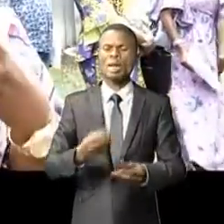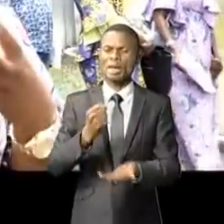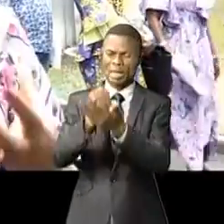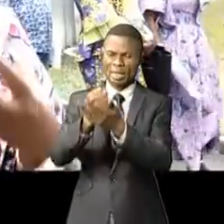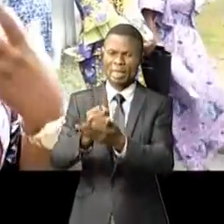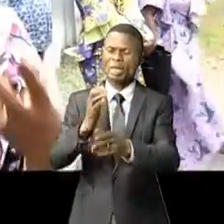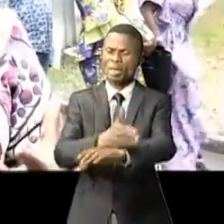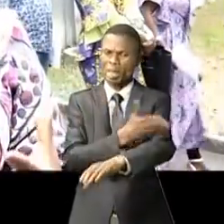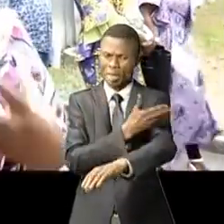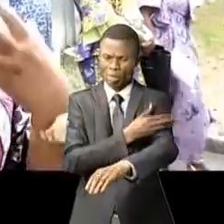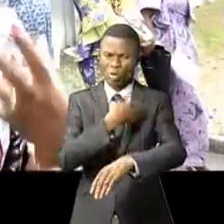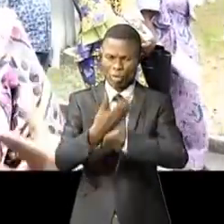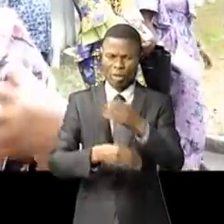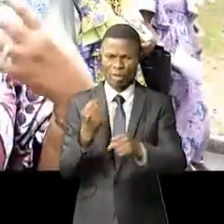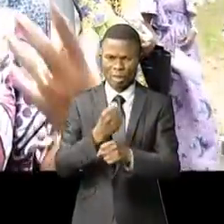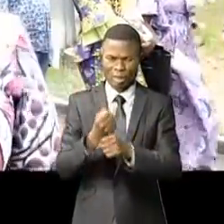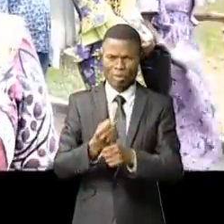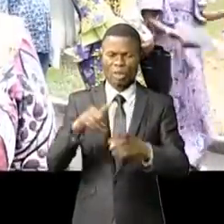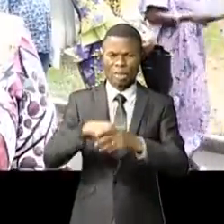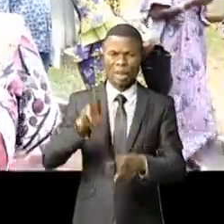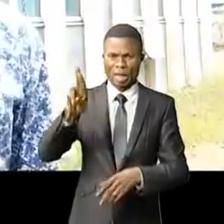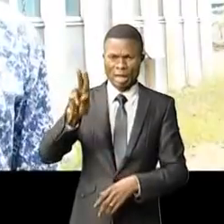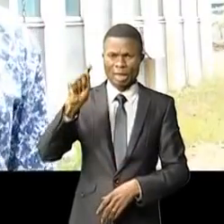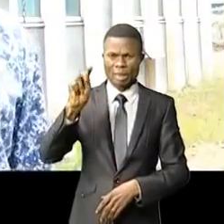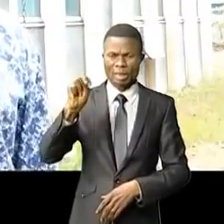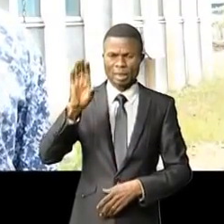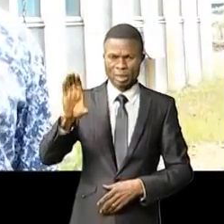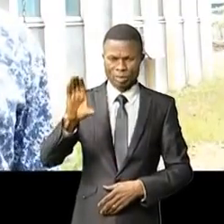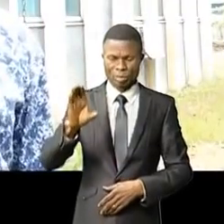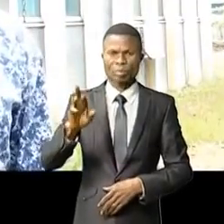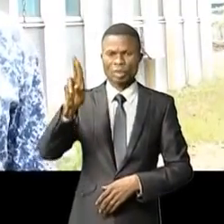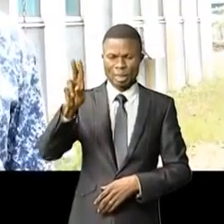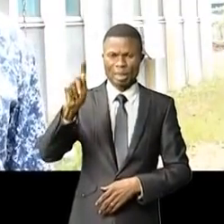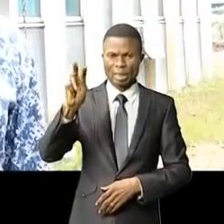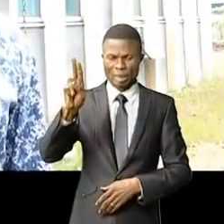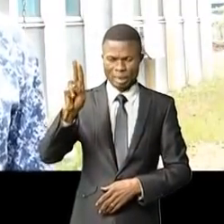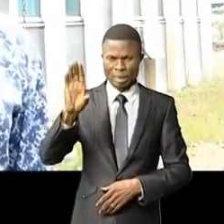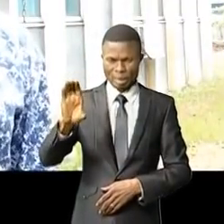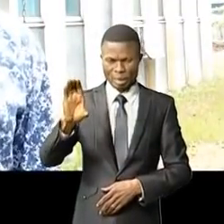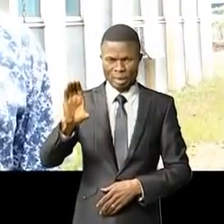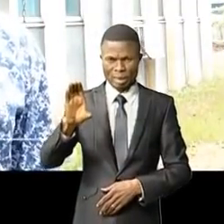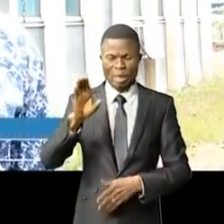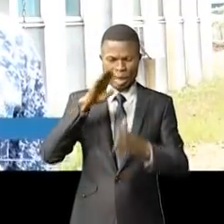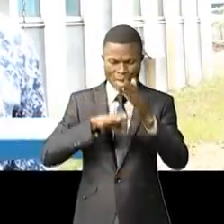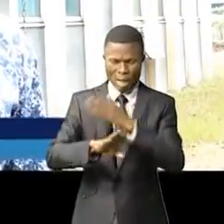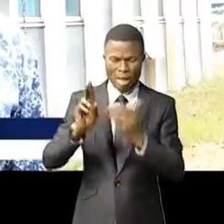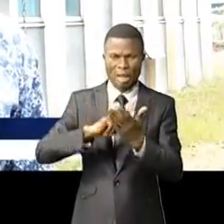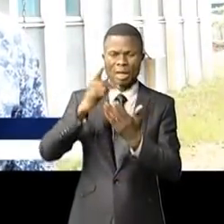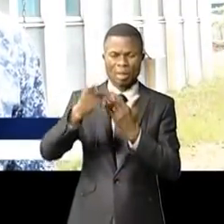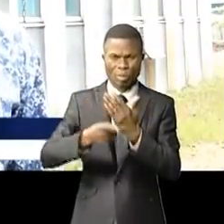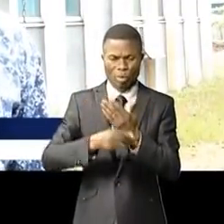à ce que nous devons faire comme travail de tous les jours. La RTNC actuellement s'inscrit dans une